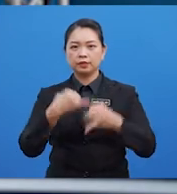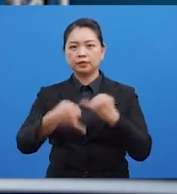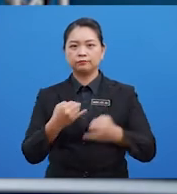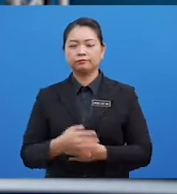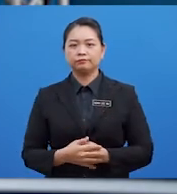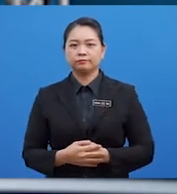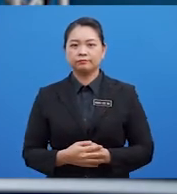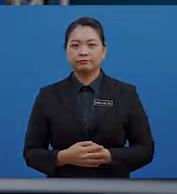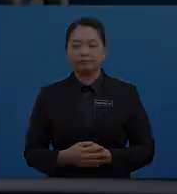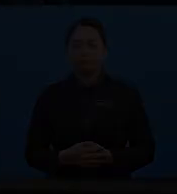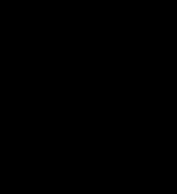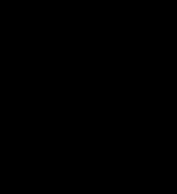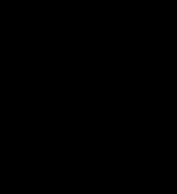Selamat Maju Jaya Terima